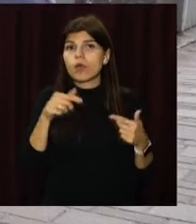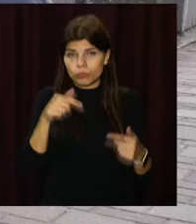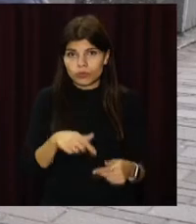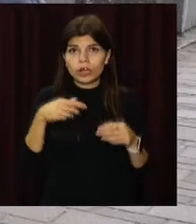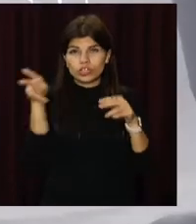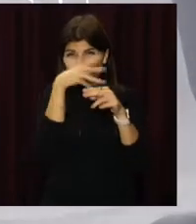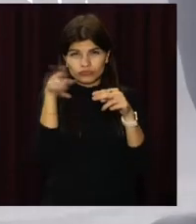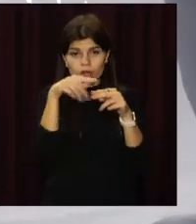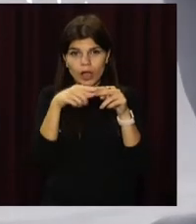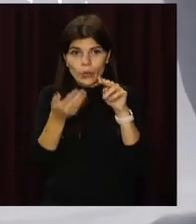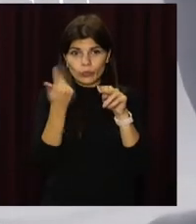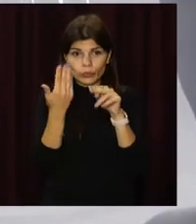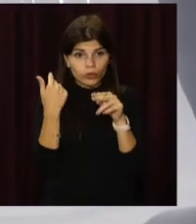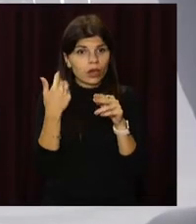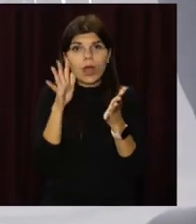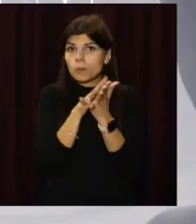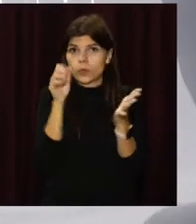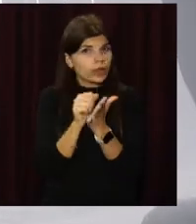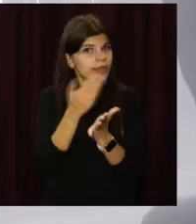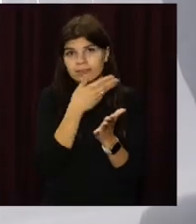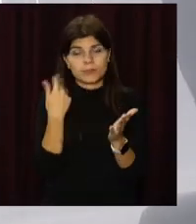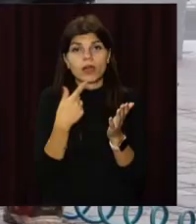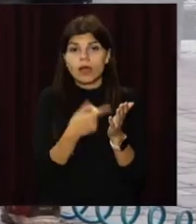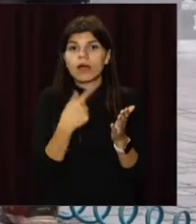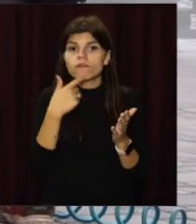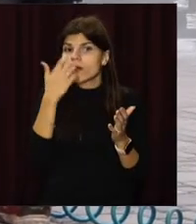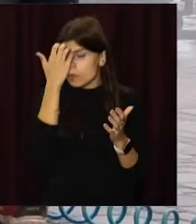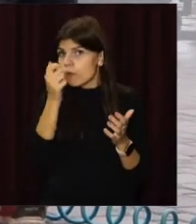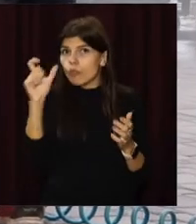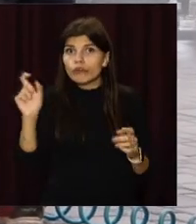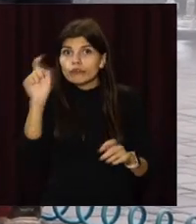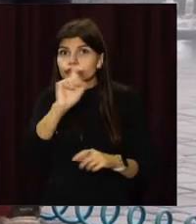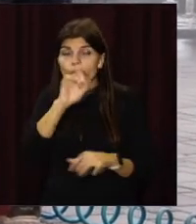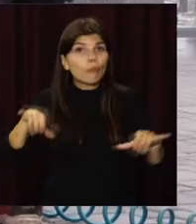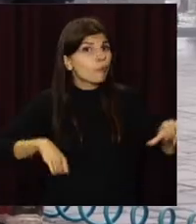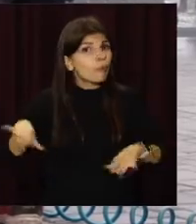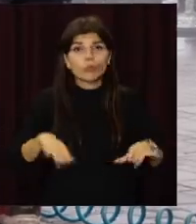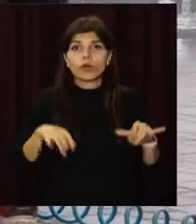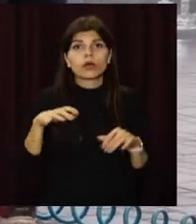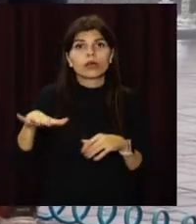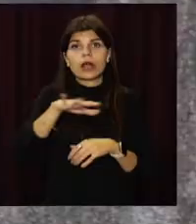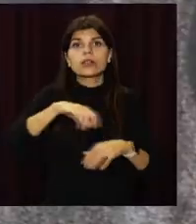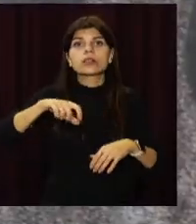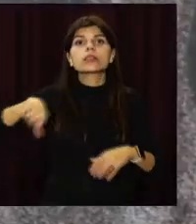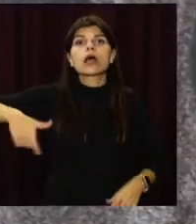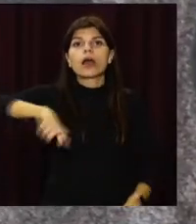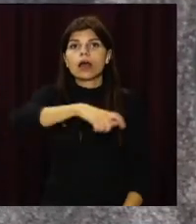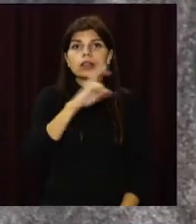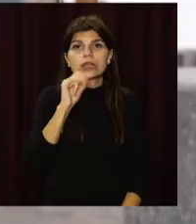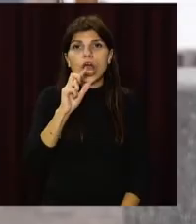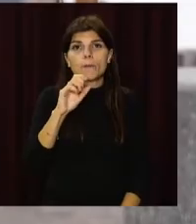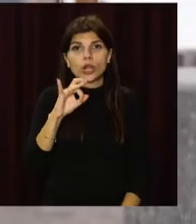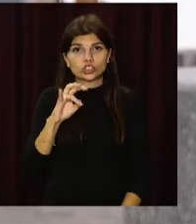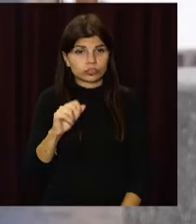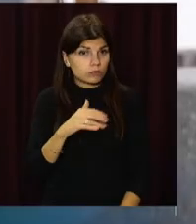Написи зникають, а поверхні не псуються. Найлюбленіша локація дніпровських вандалів-малювальників – Сечиславська набережна.